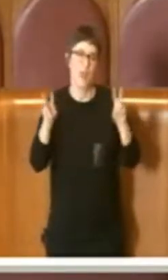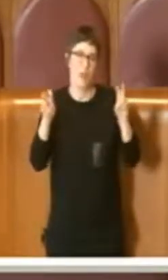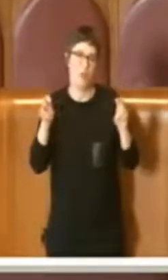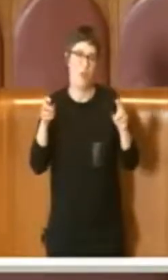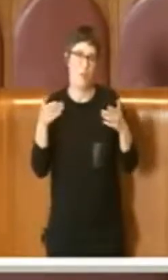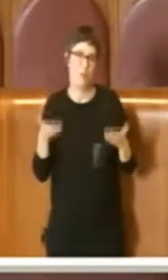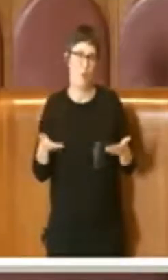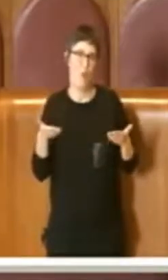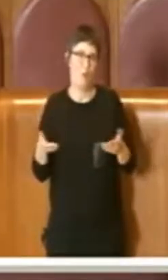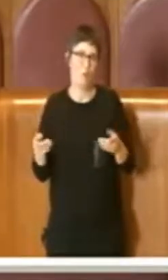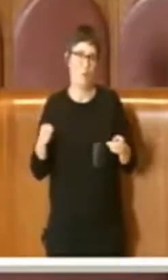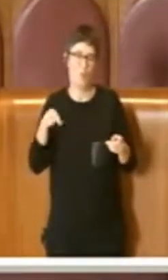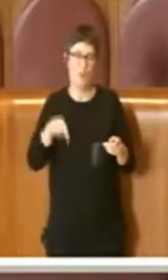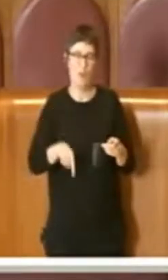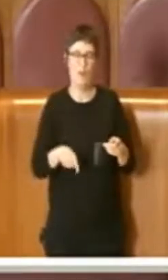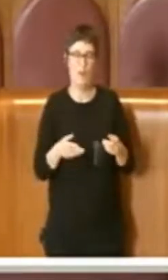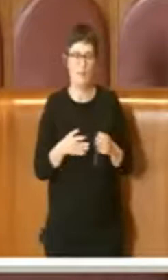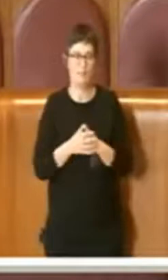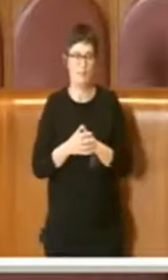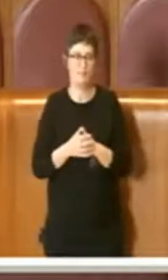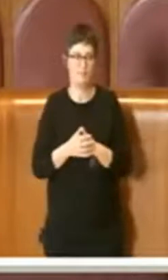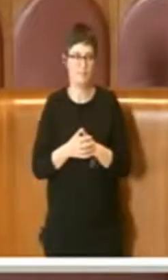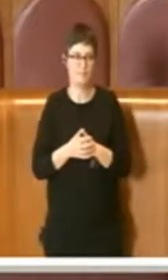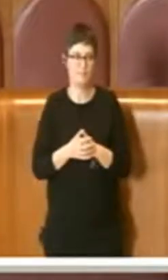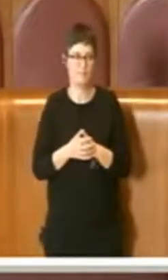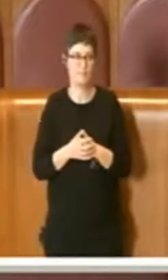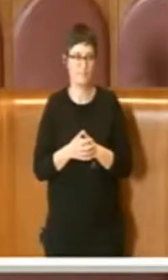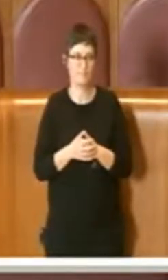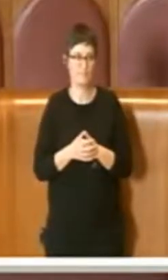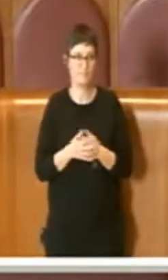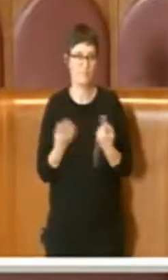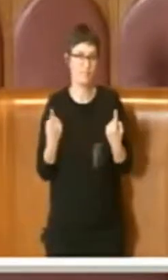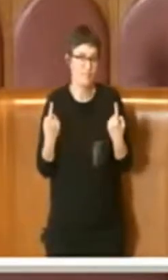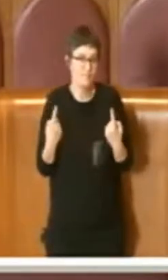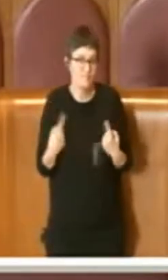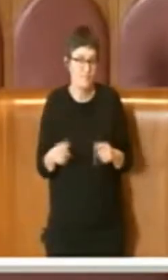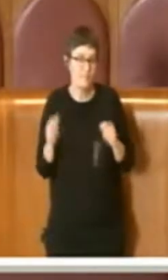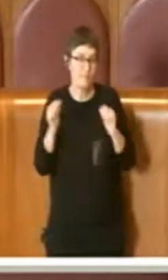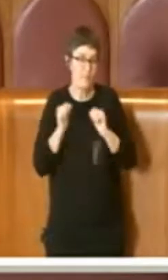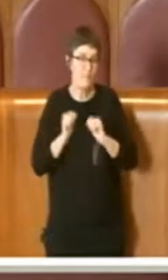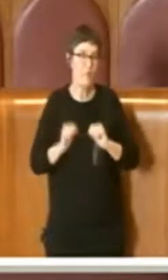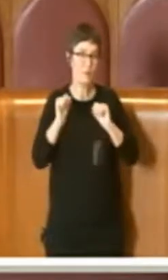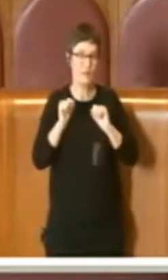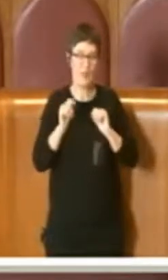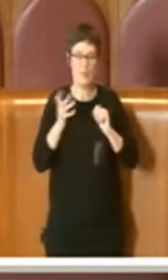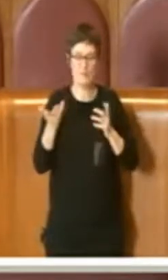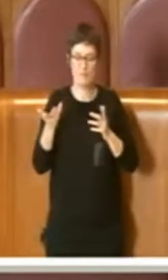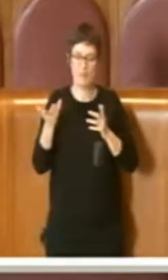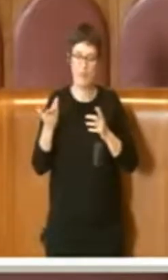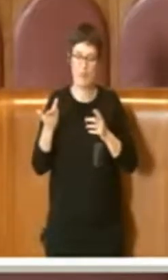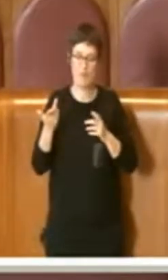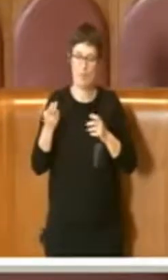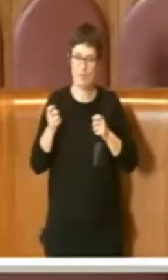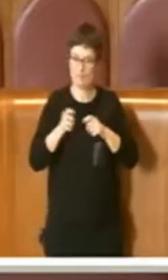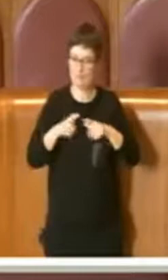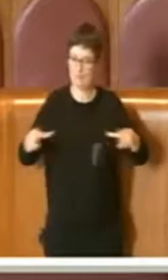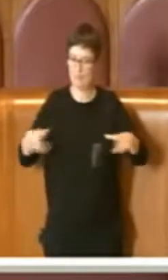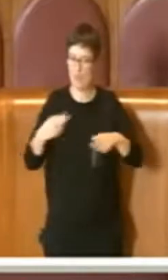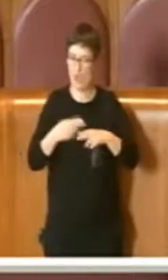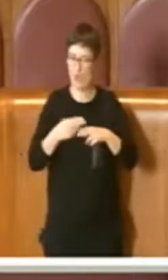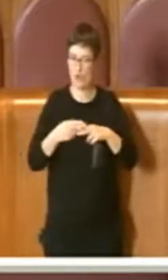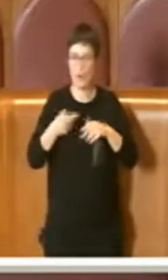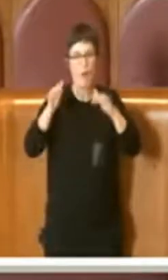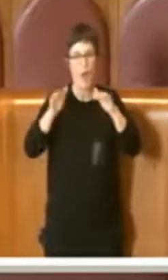che spinge la città di Roma a tutelare questi insetti, costruendo